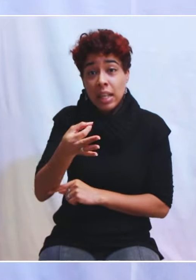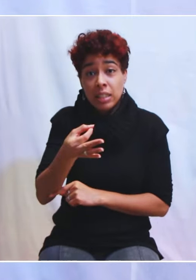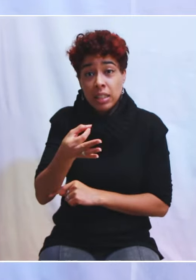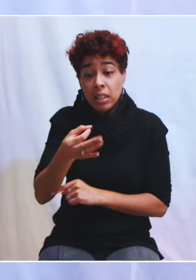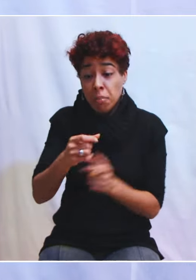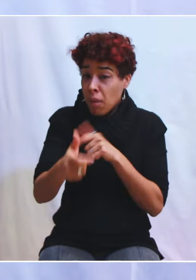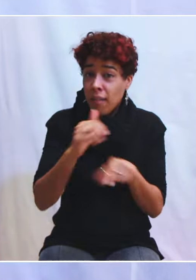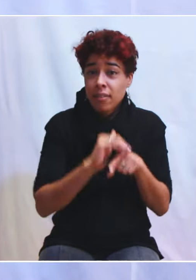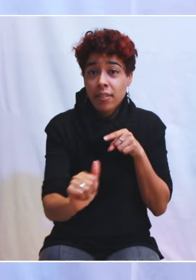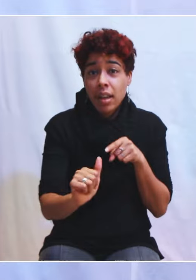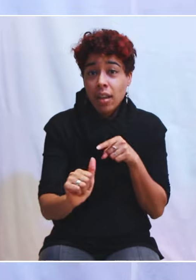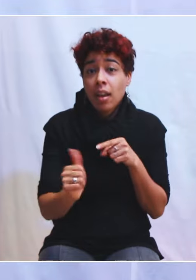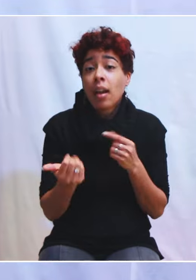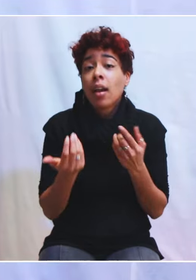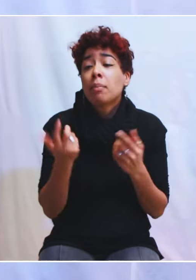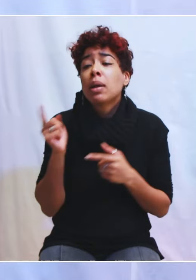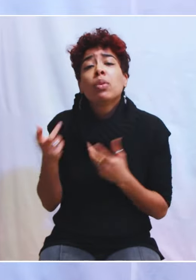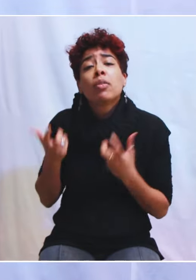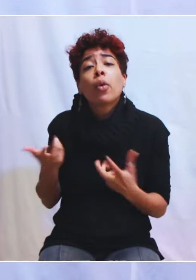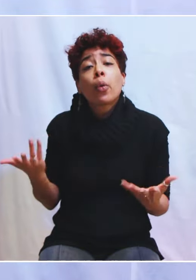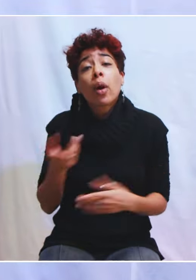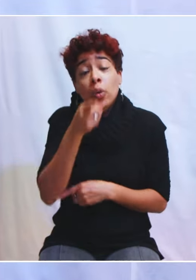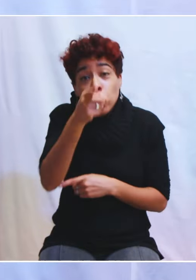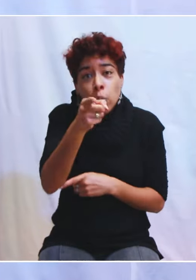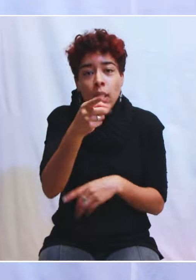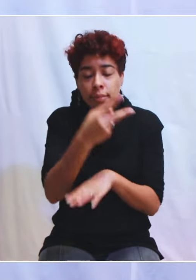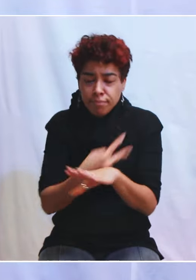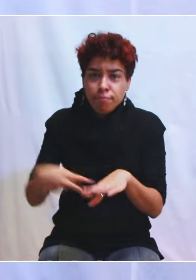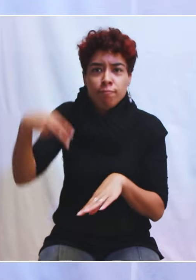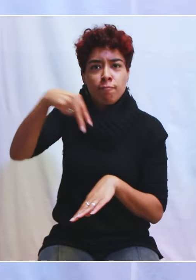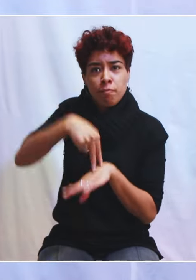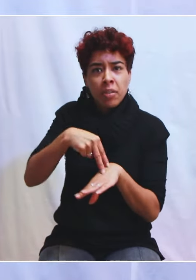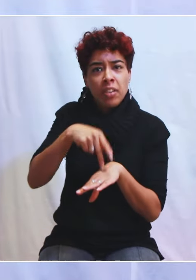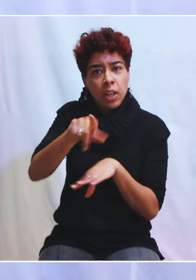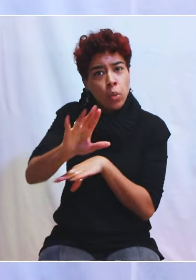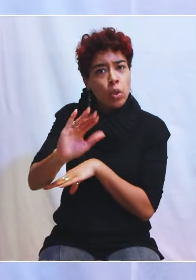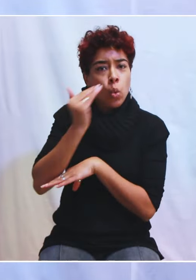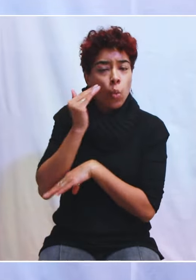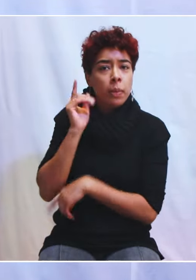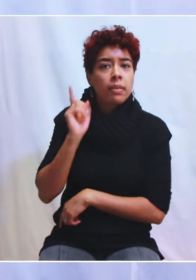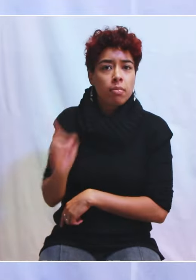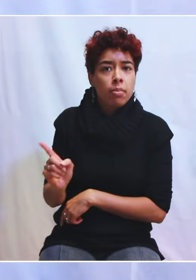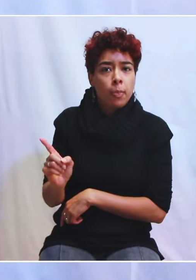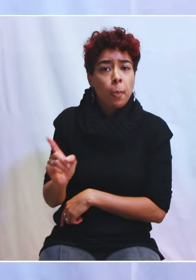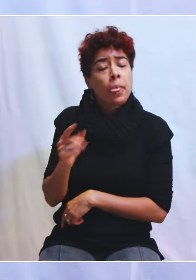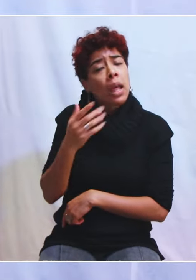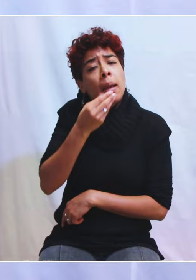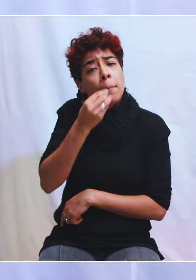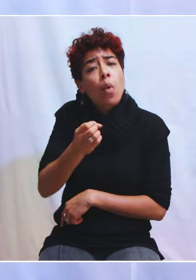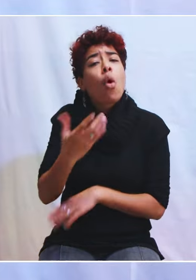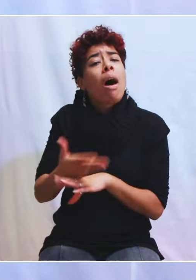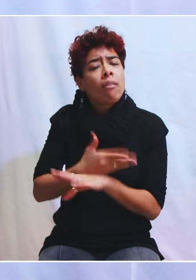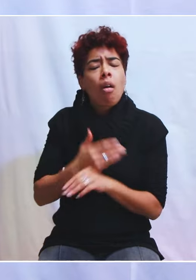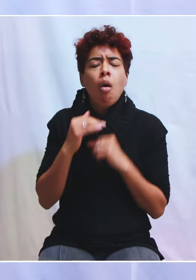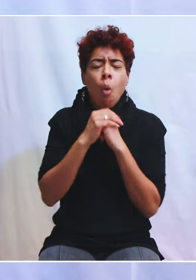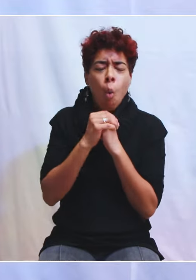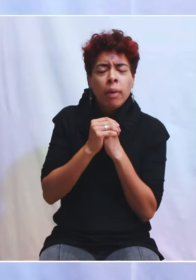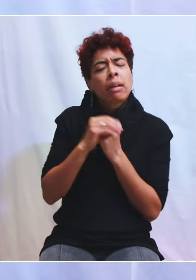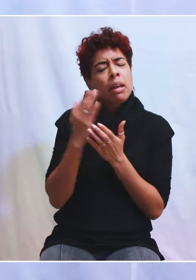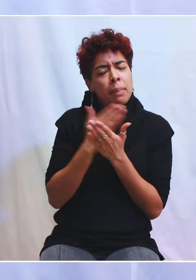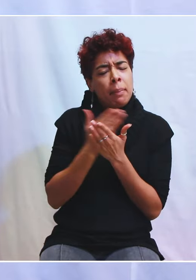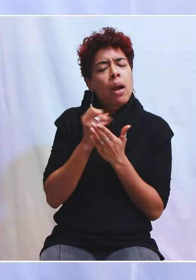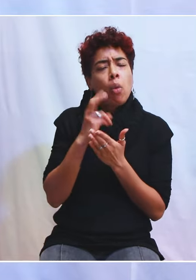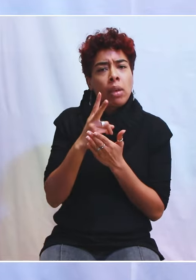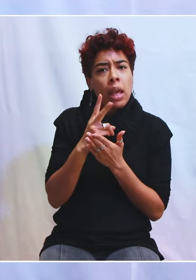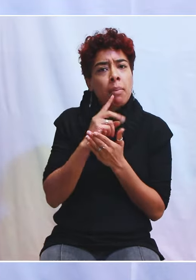juste que toi, tu te lèves et que tu agisses sur sa parole. Il est bien de prier, il est bien de préparer les choses dans la prière, mais il un moment donné où tu dois